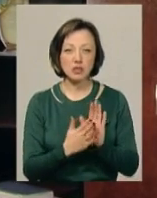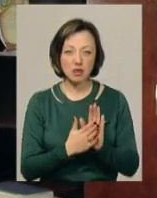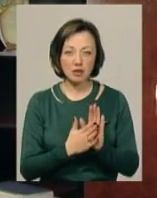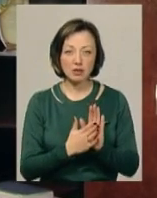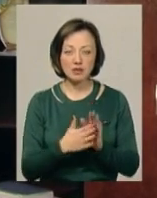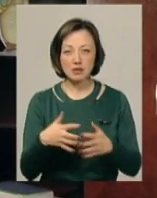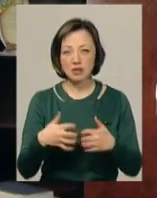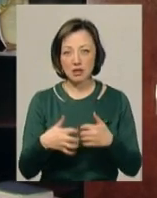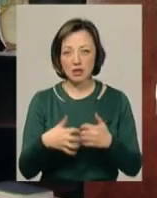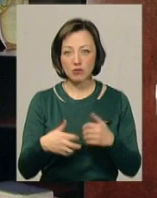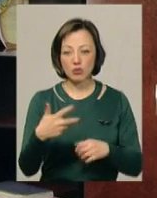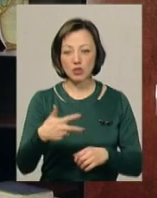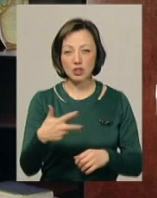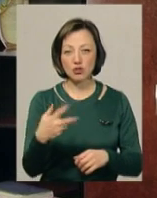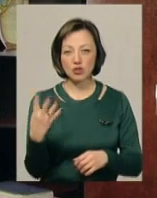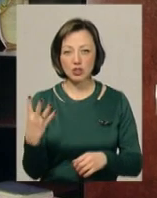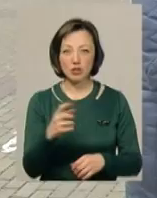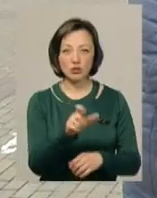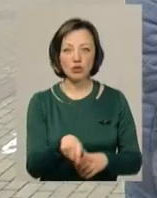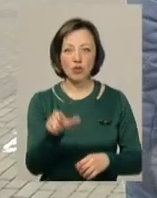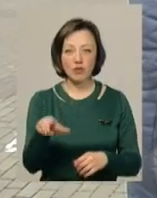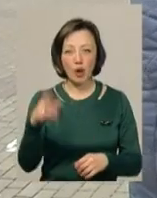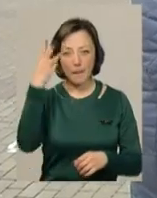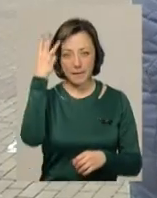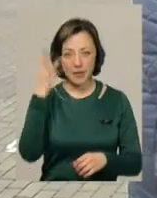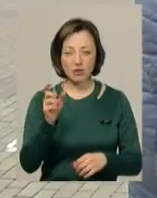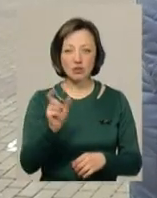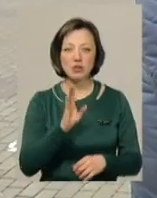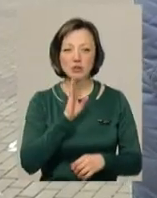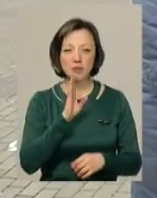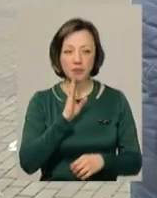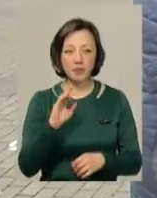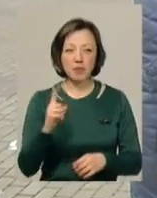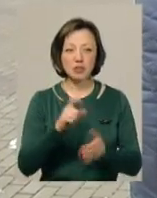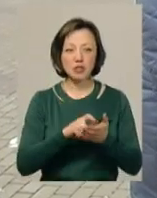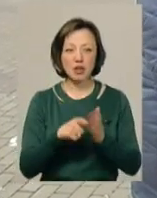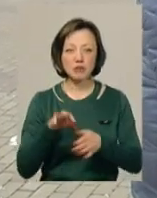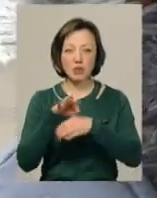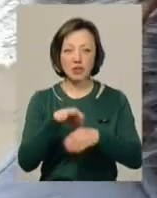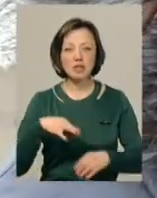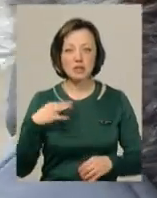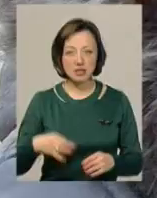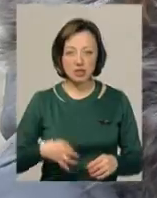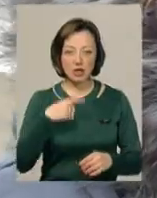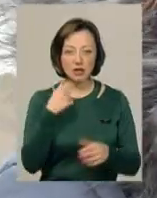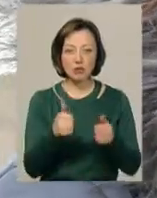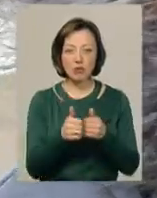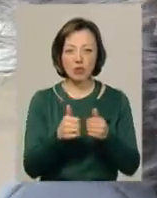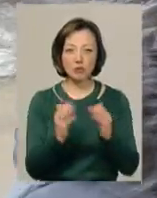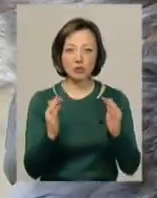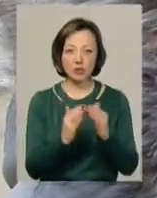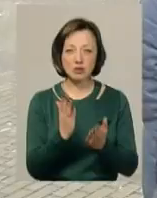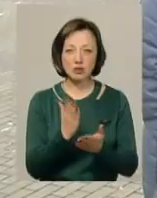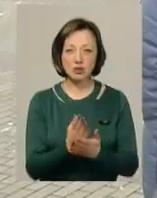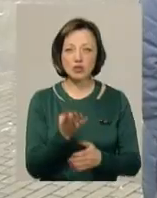в середньому по 34 чоловіка. Хмельничанка Тетяна цього року у перший клас поведе свого сина. Каже, поряд з її будинком